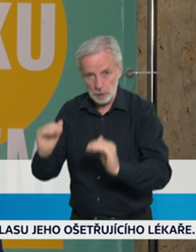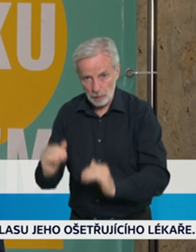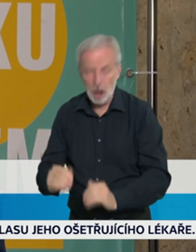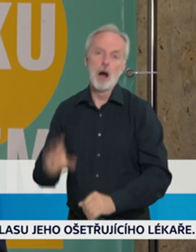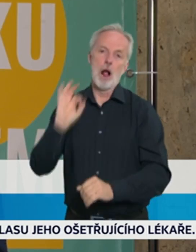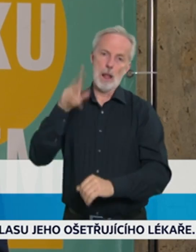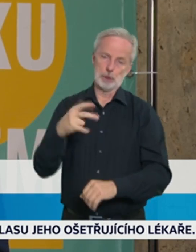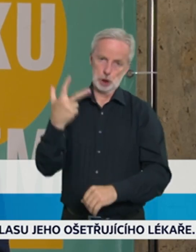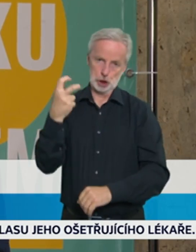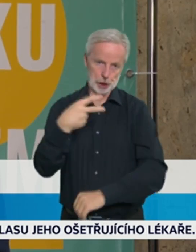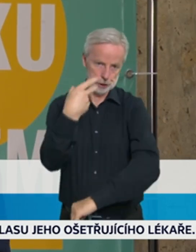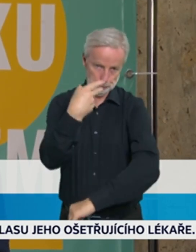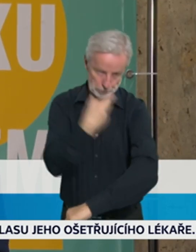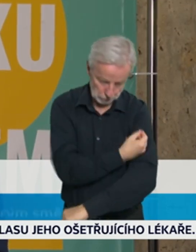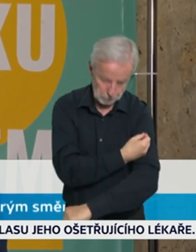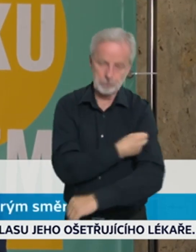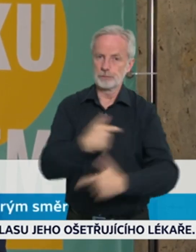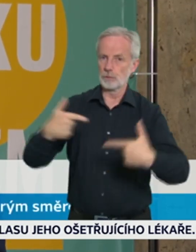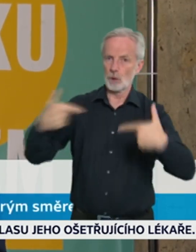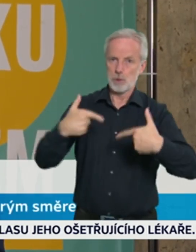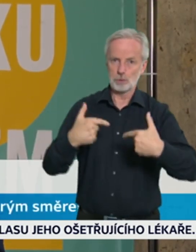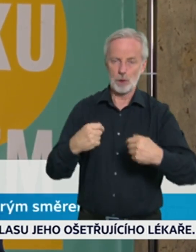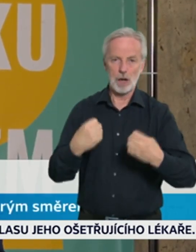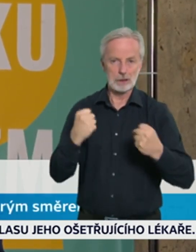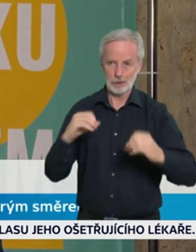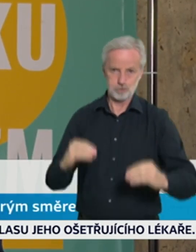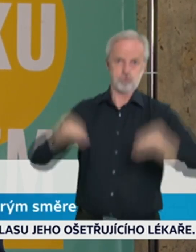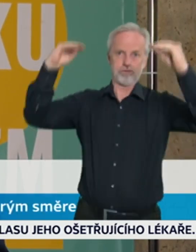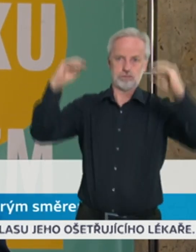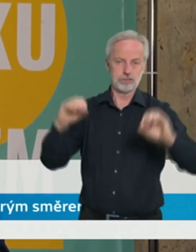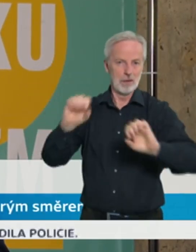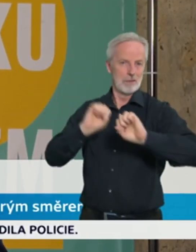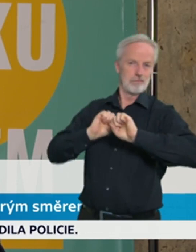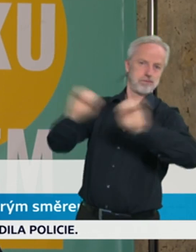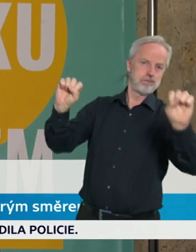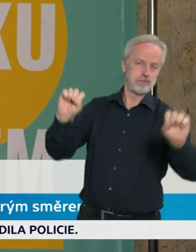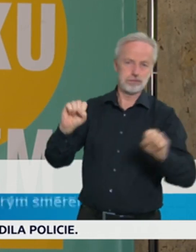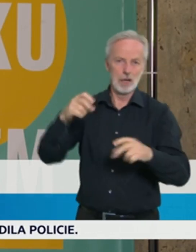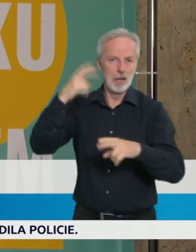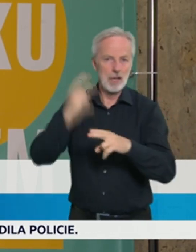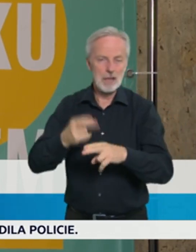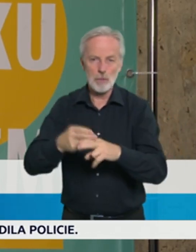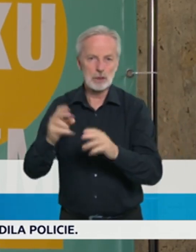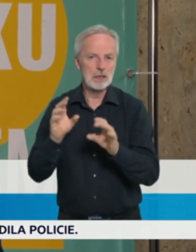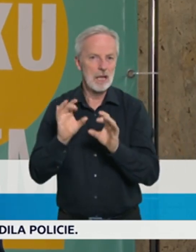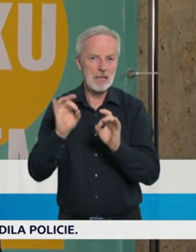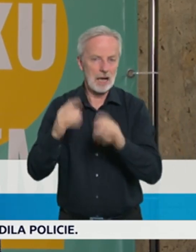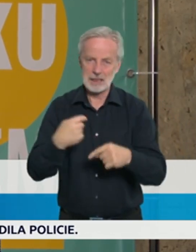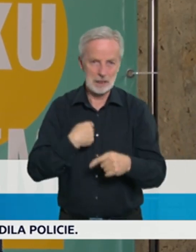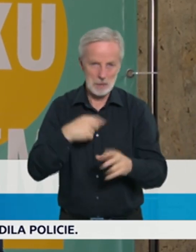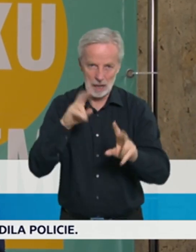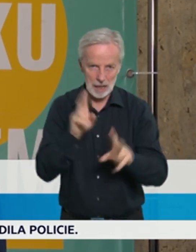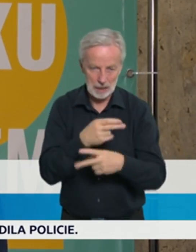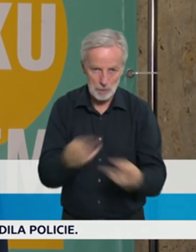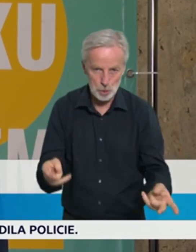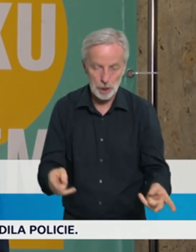může nakazit nad něj právě po umyhnutí této doby. I proto jsme přistoupili, jak jistě víte, k